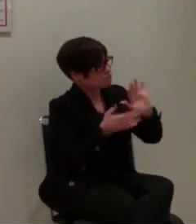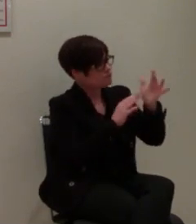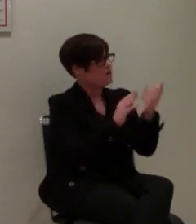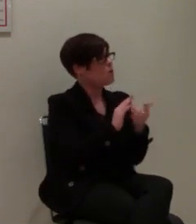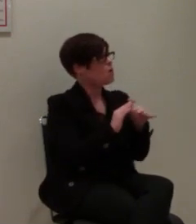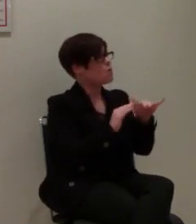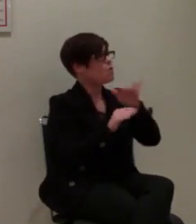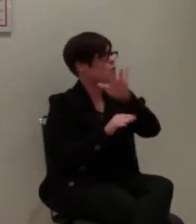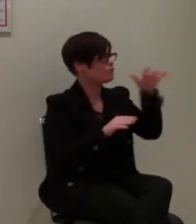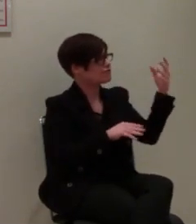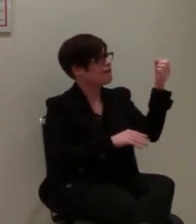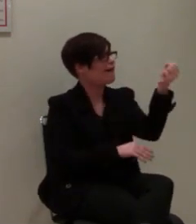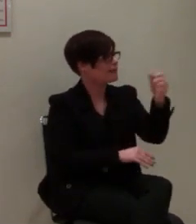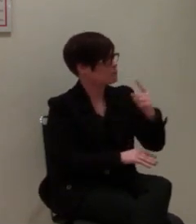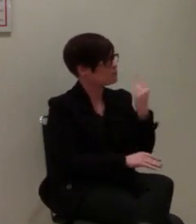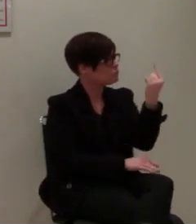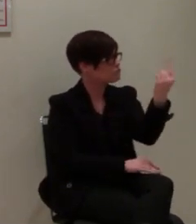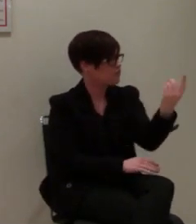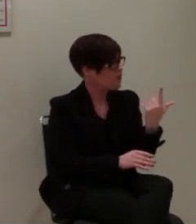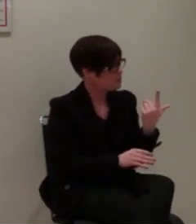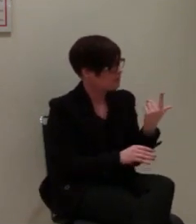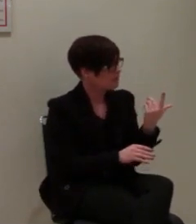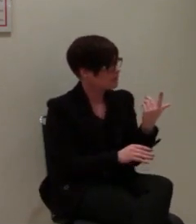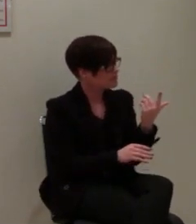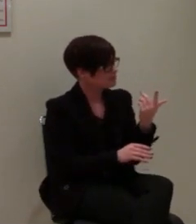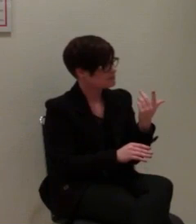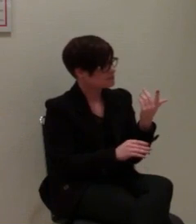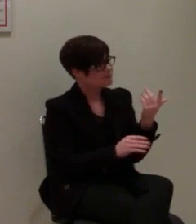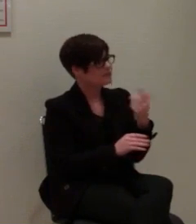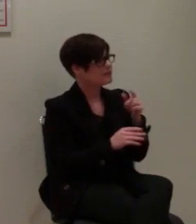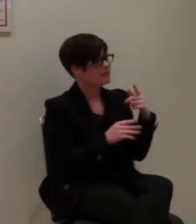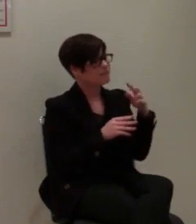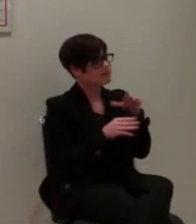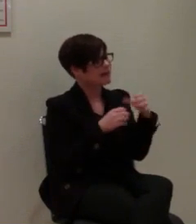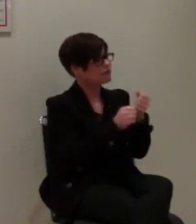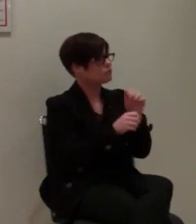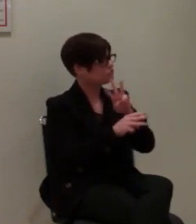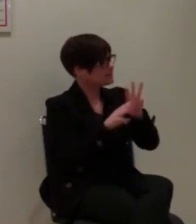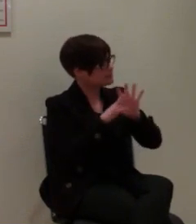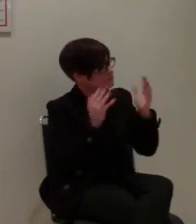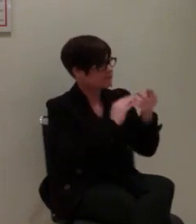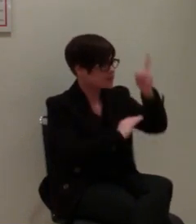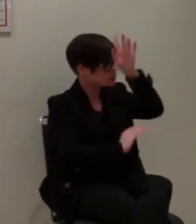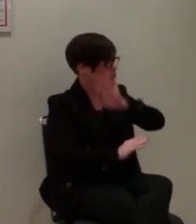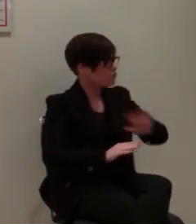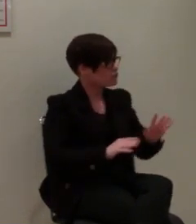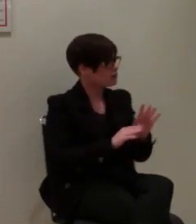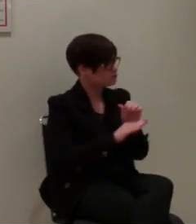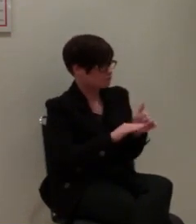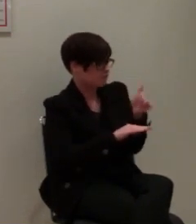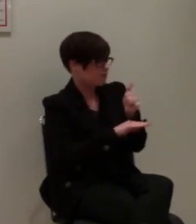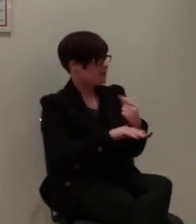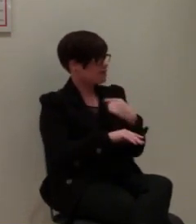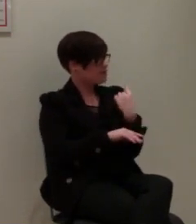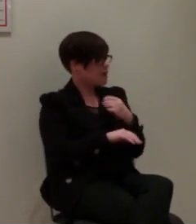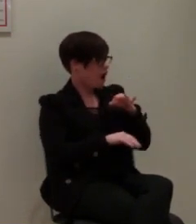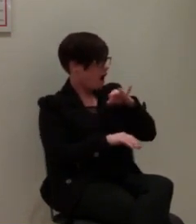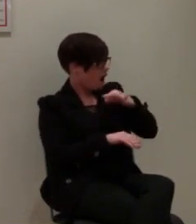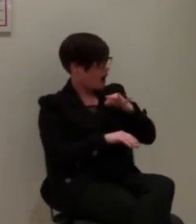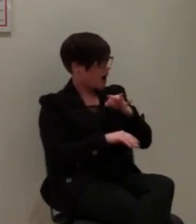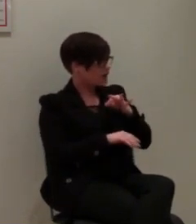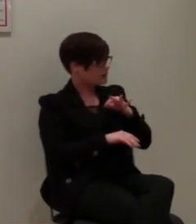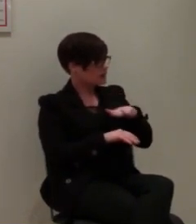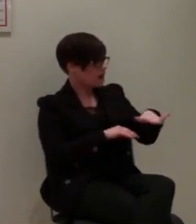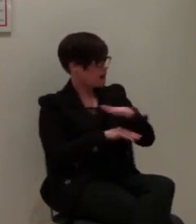Luftrettung. Und diese Luftrettung ist in dem Rettungswesen Deutschlands so etabliert, dass wir als einziges Land